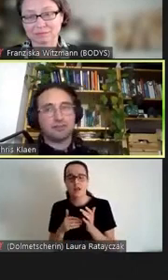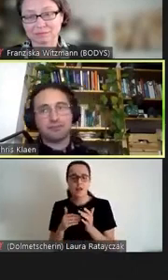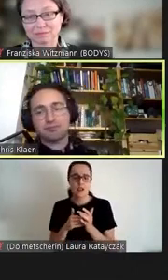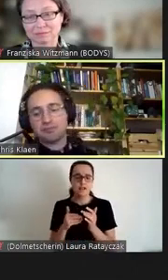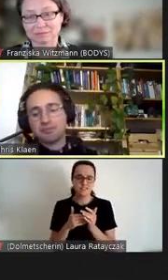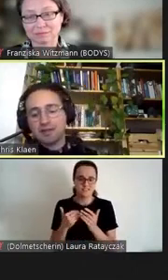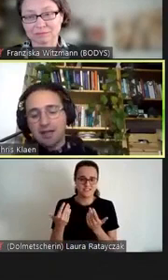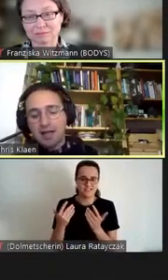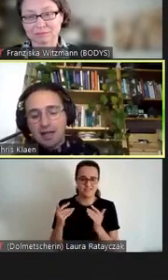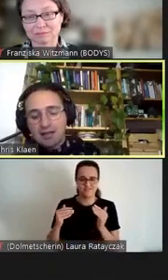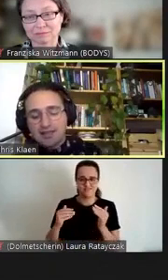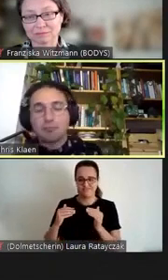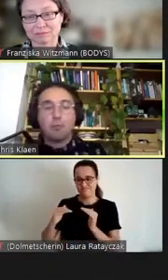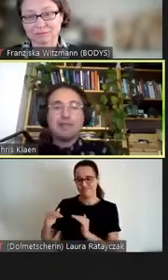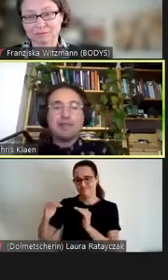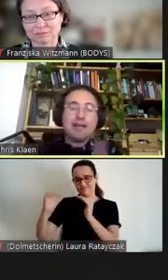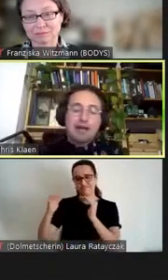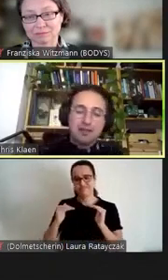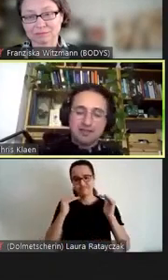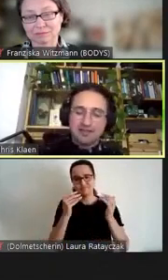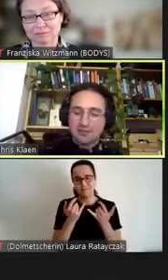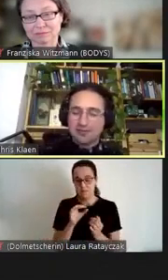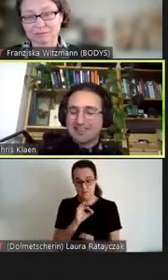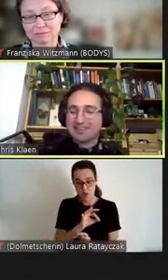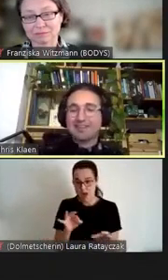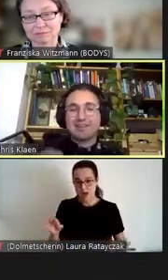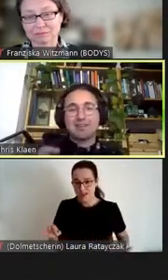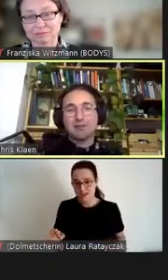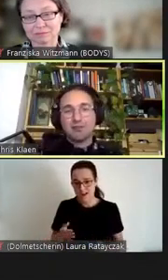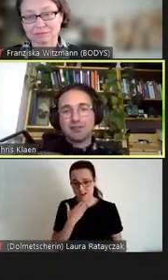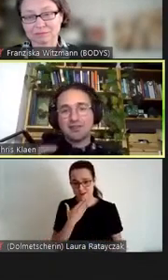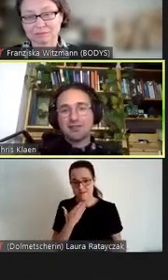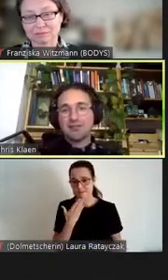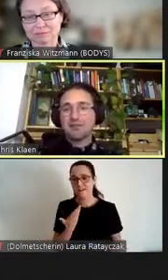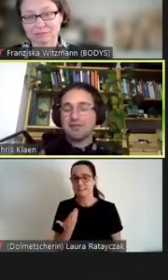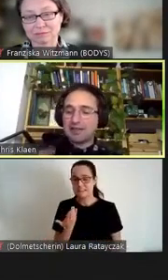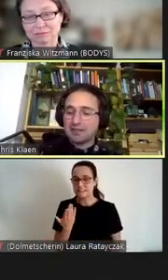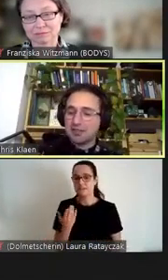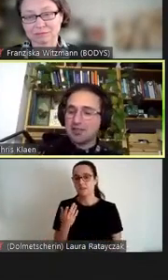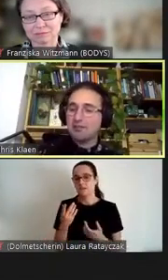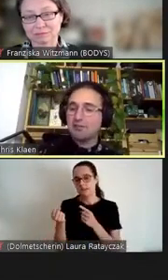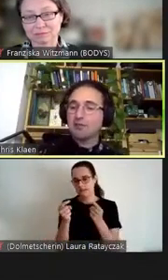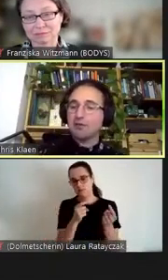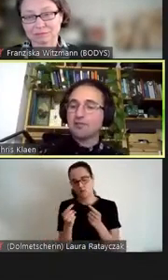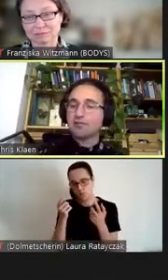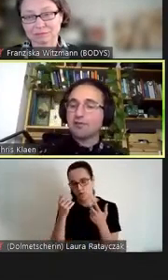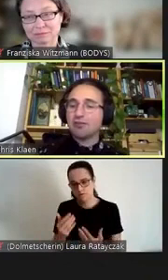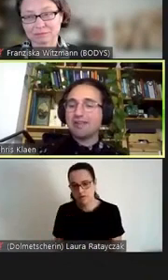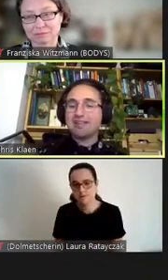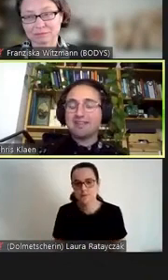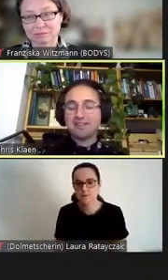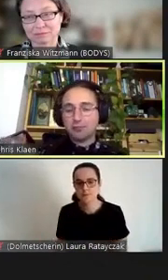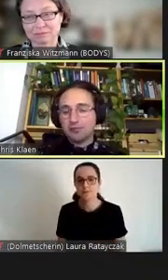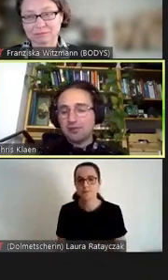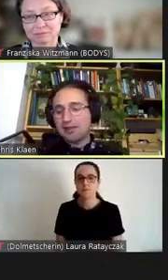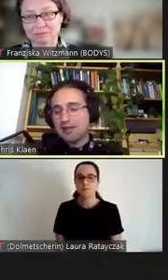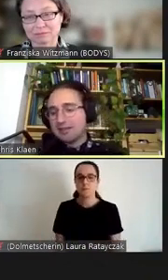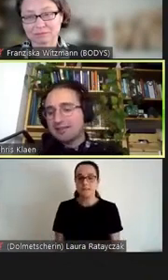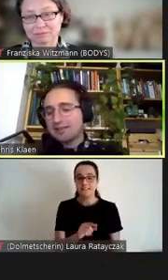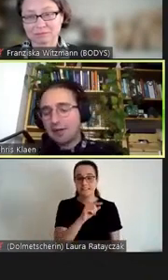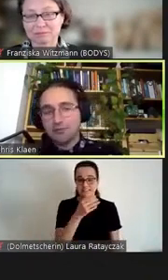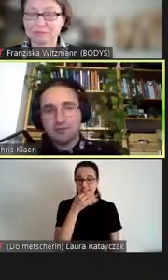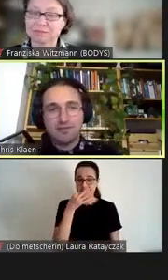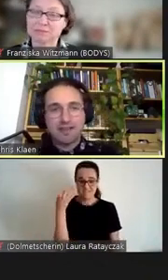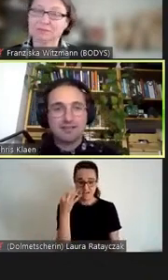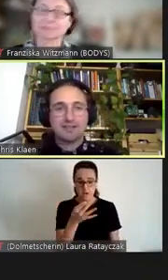wird. Das Problem dabei ist natürlich, dass dann solche Fragestellungen oft zu Argumentationen